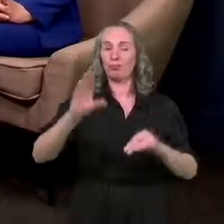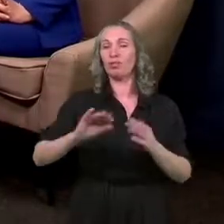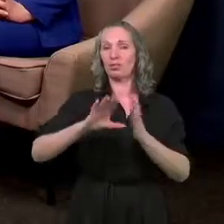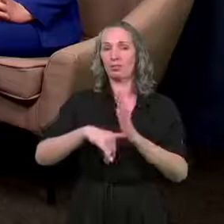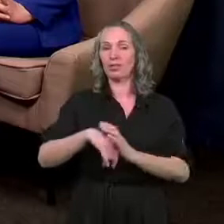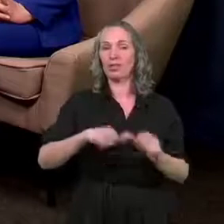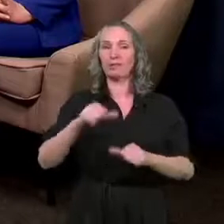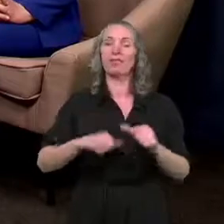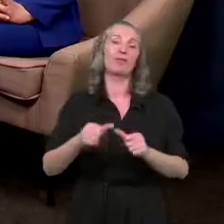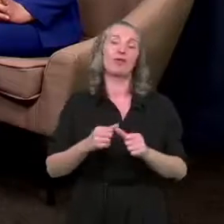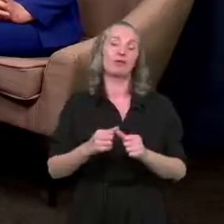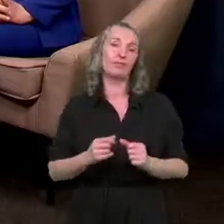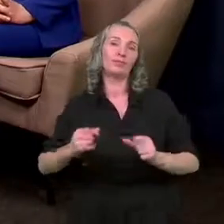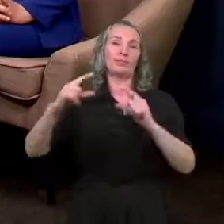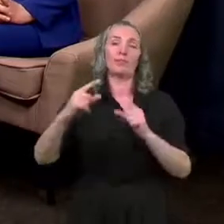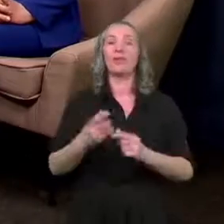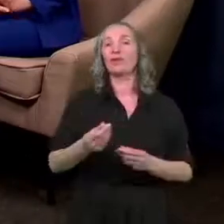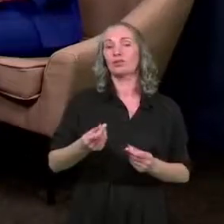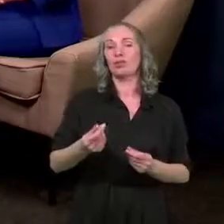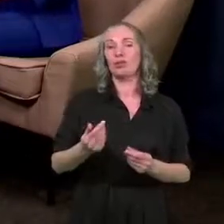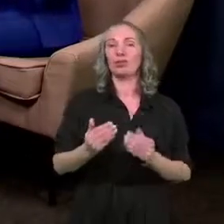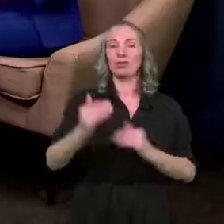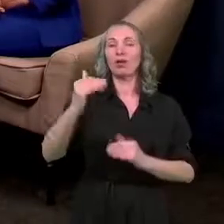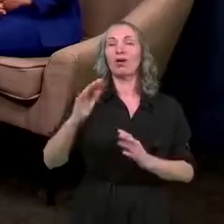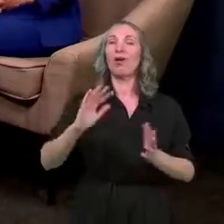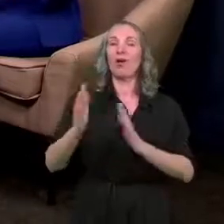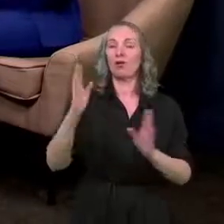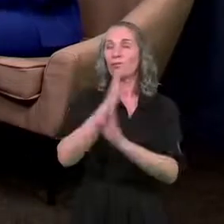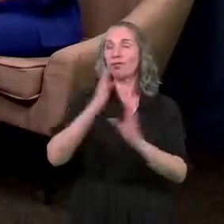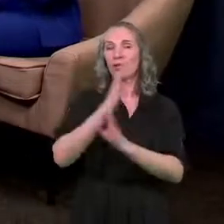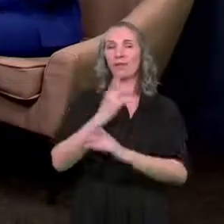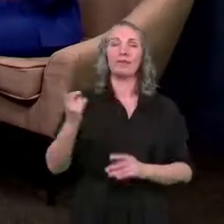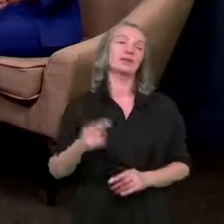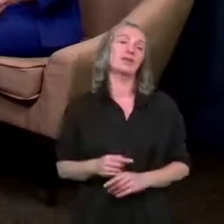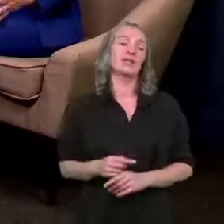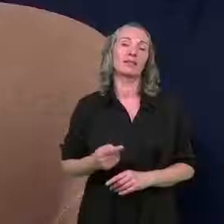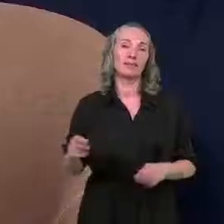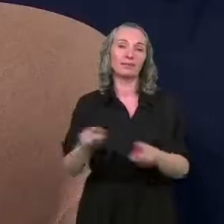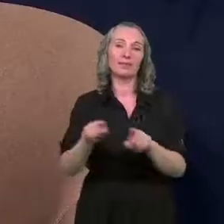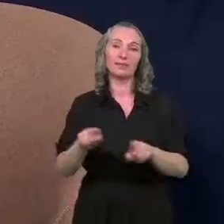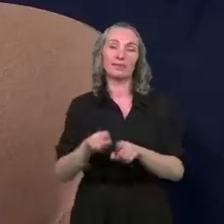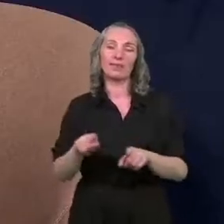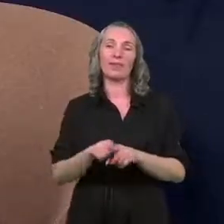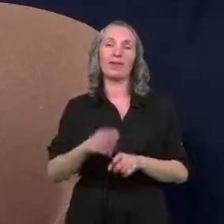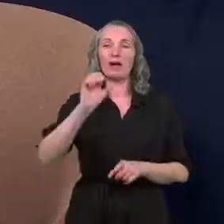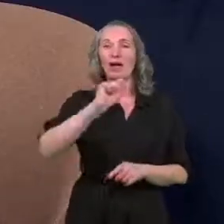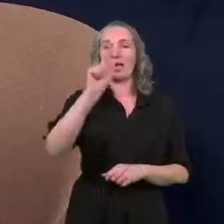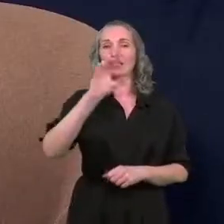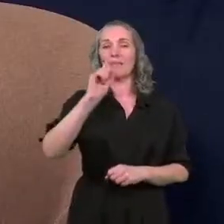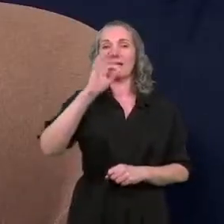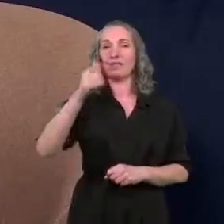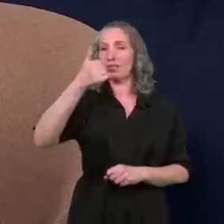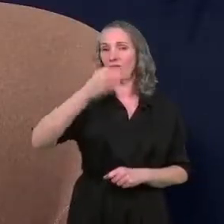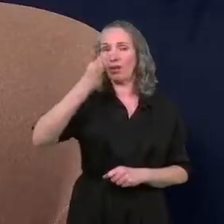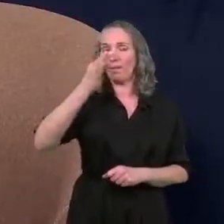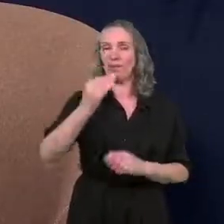znacząco zwiększyliśmy środki na ochronę powietrza, zarówno jeśli chodzi o azbę 100